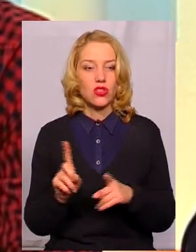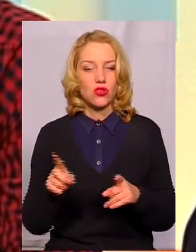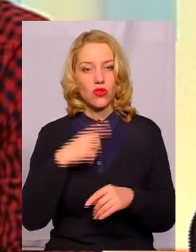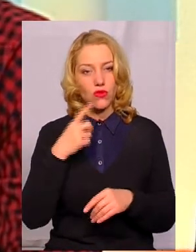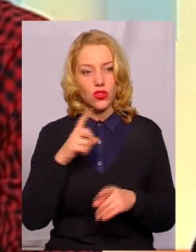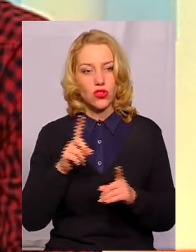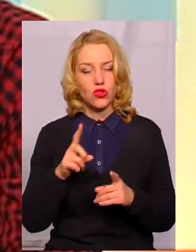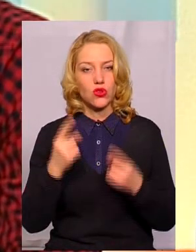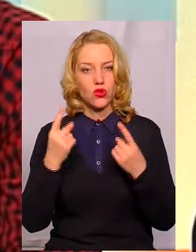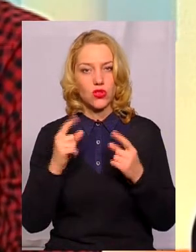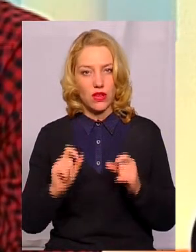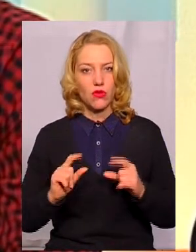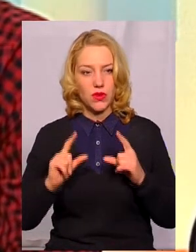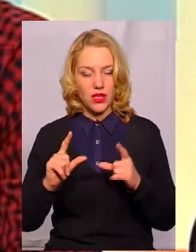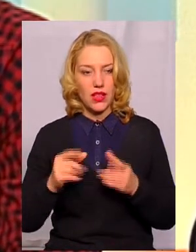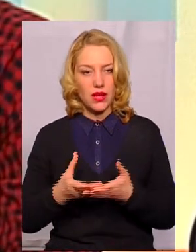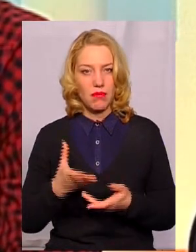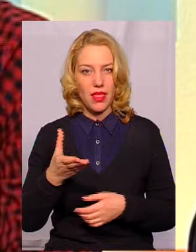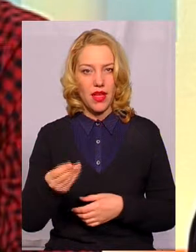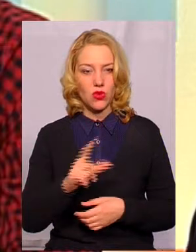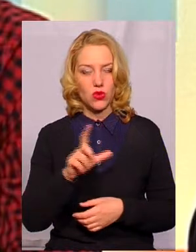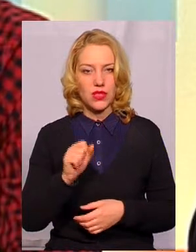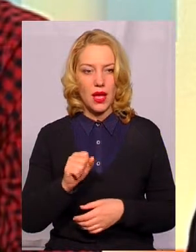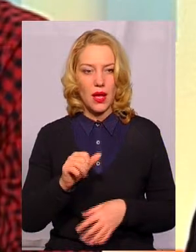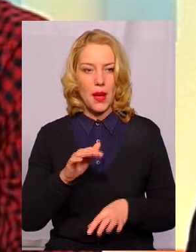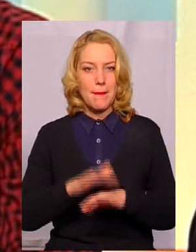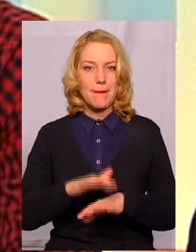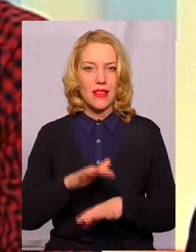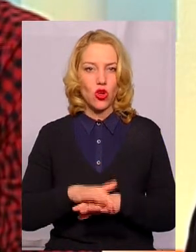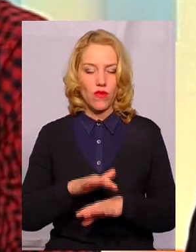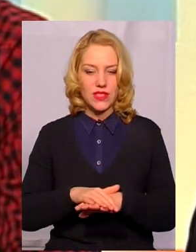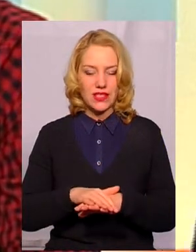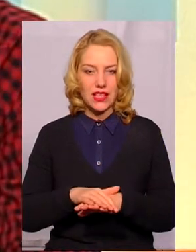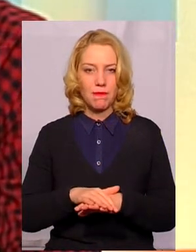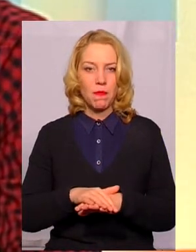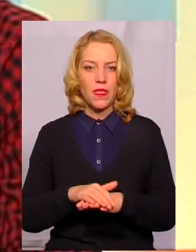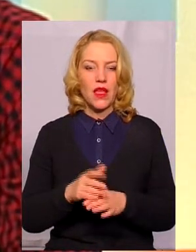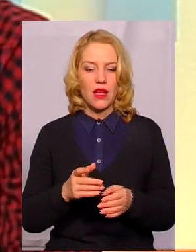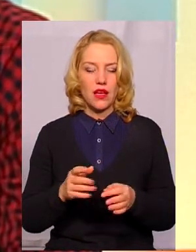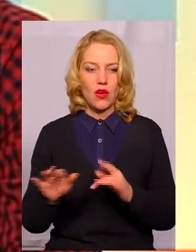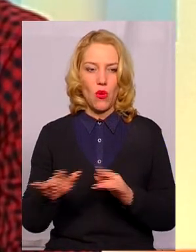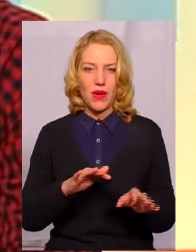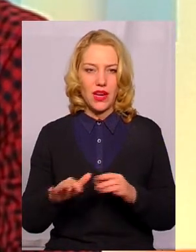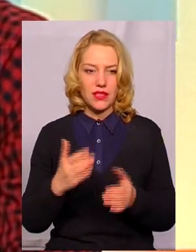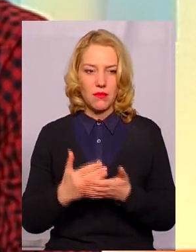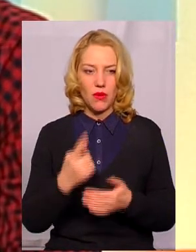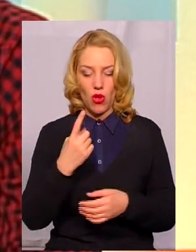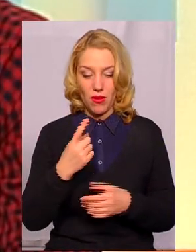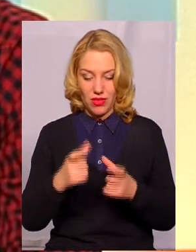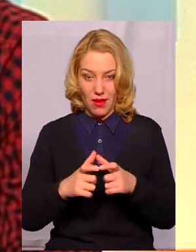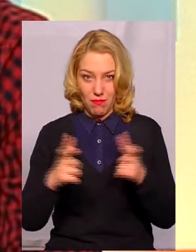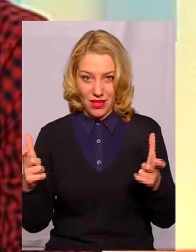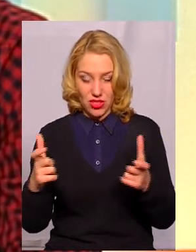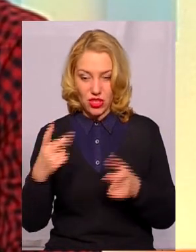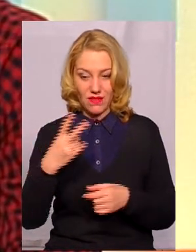дуже суттєво підняли плату за банковські операції. До прикладу, банк бере 25 гривень з одної